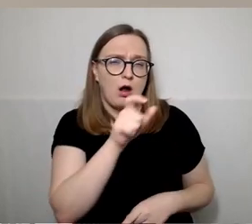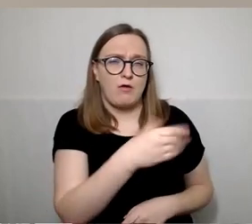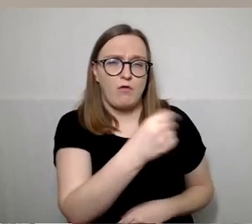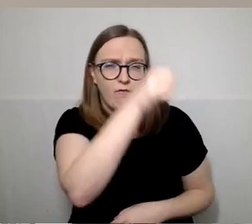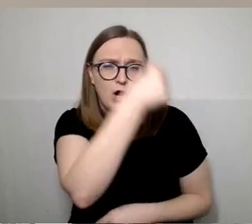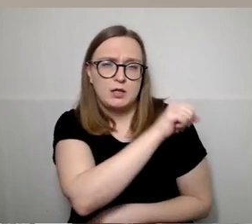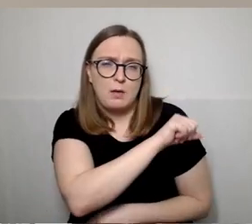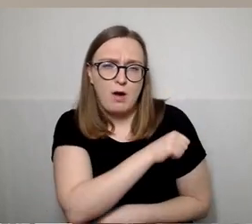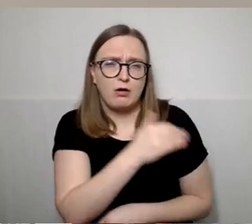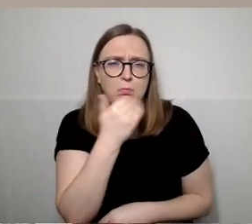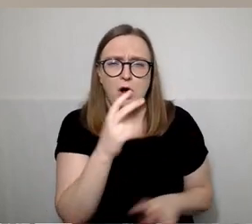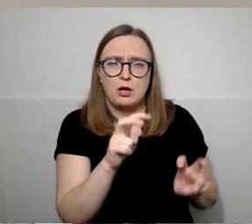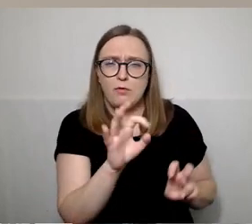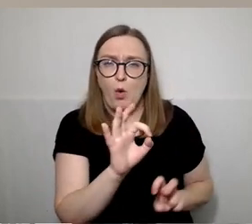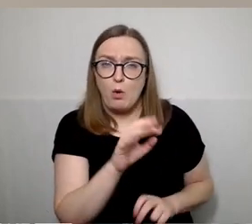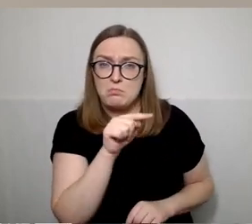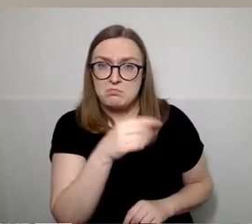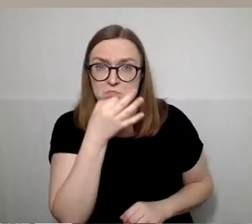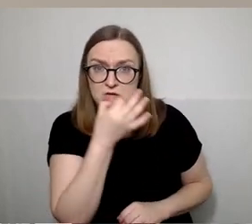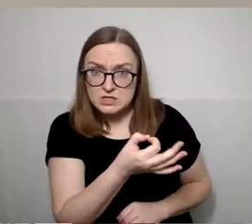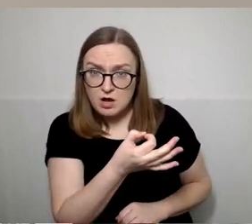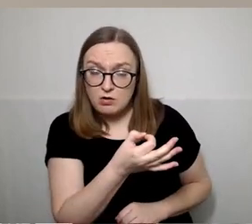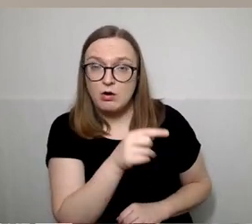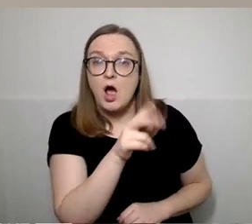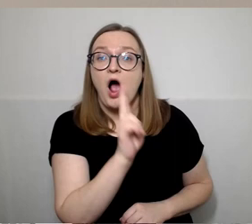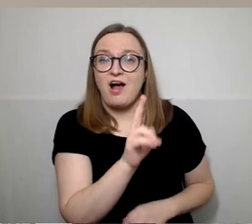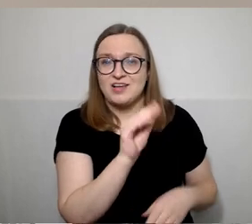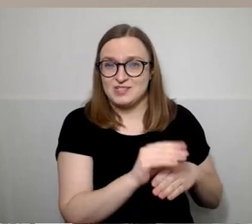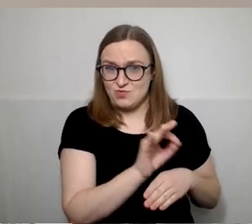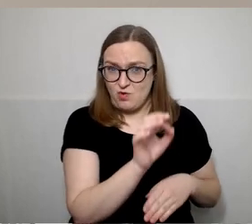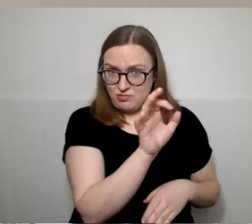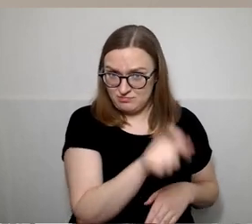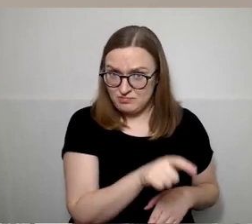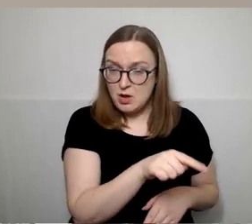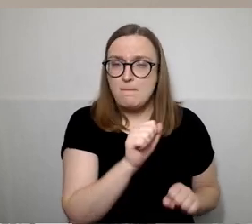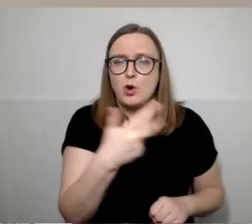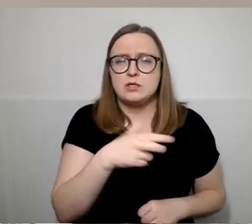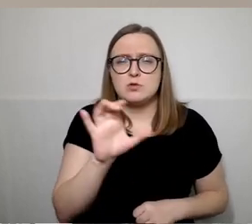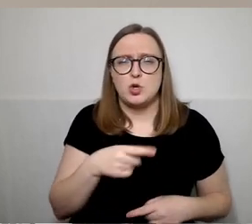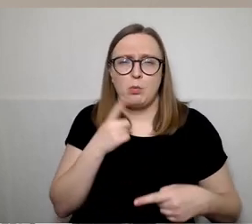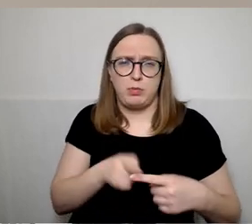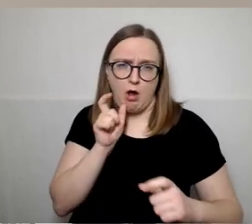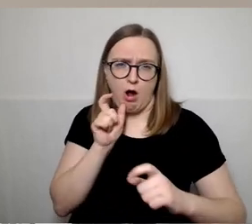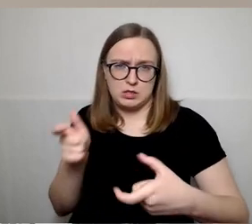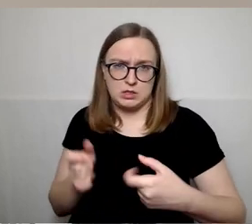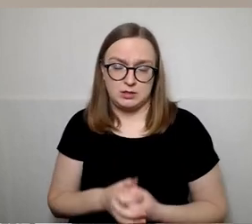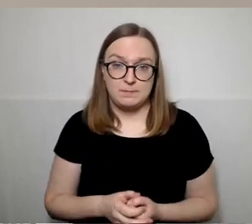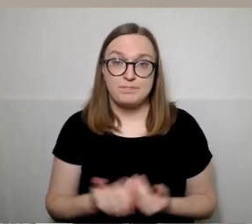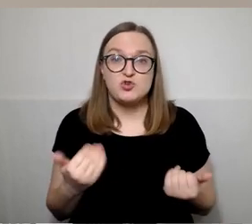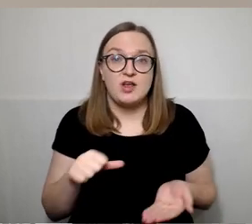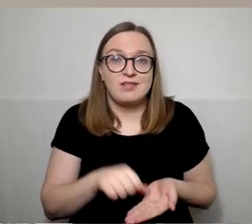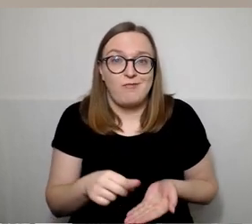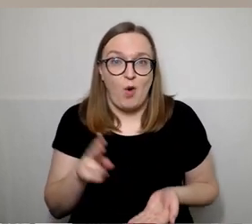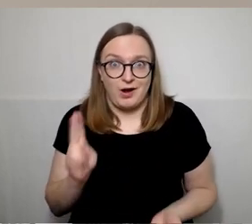politinius organizacijos pavadinimui, paminėtasis kandidatas turės 30 sekundžių vienos replikos teisę. Ir šiandien laidoje